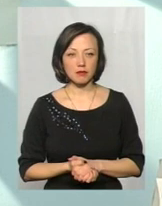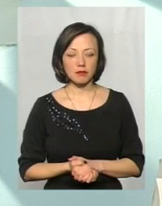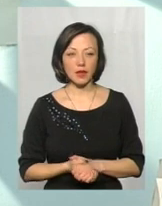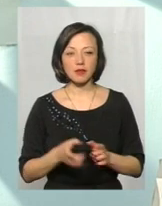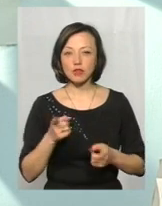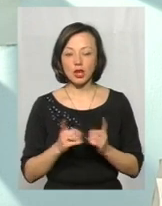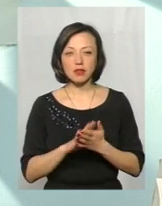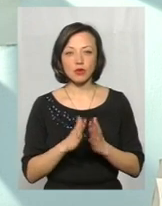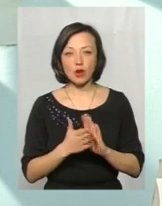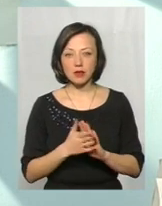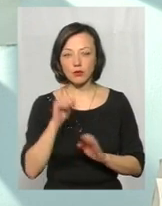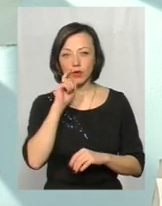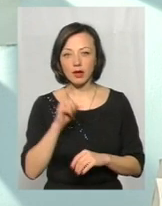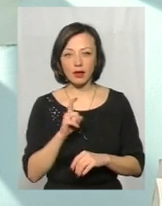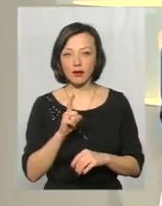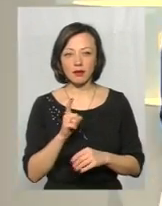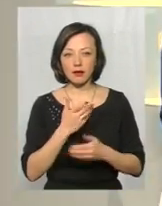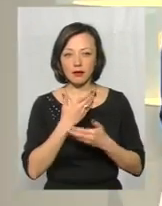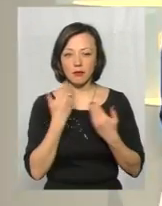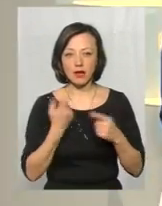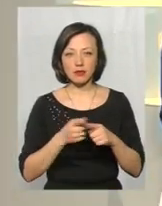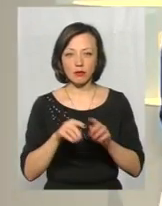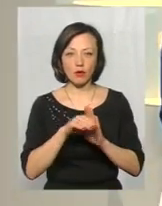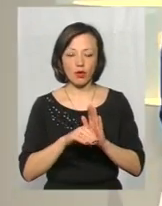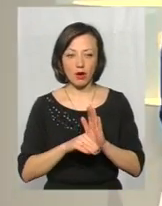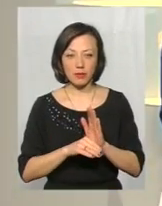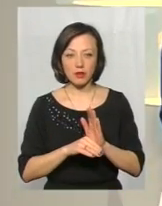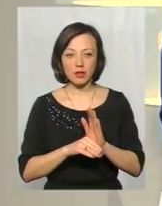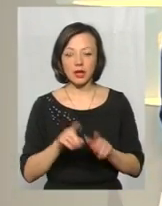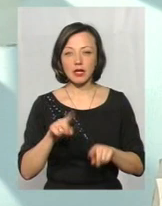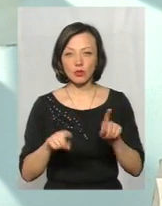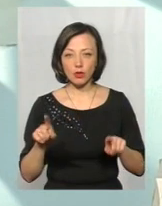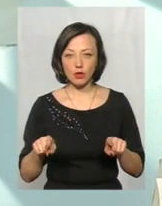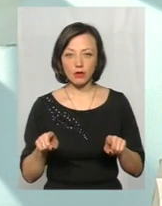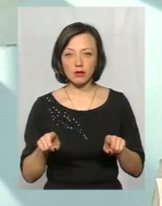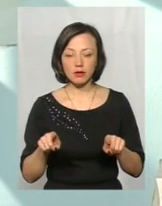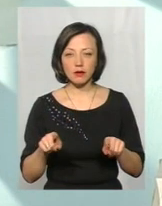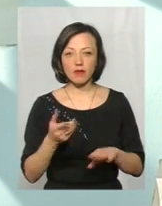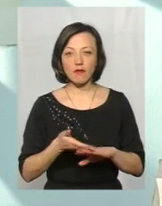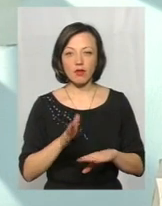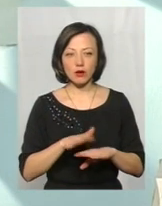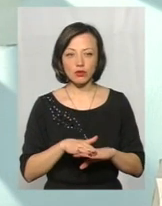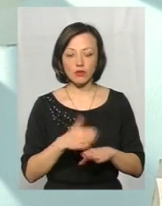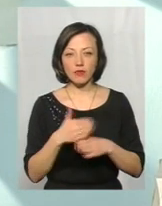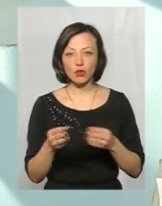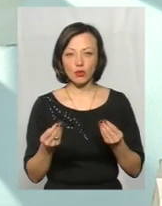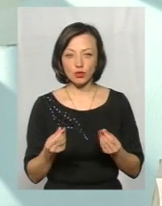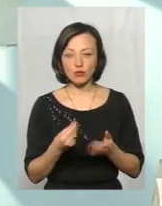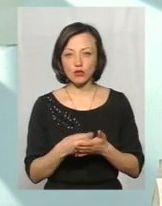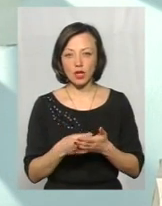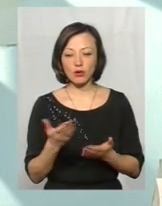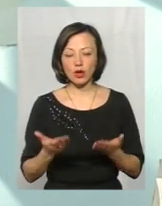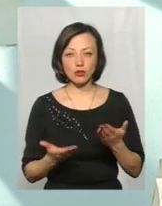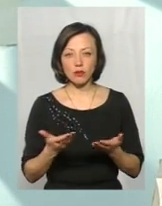Звичайно, ситуація і в Україні немає цієї програми, тому інколи досить важко виділити кошти з бюджету,